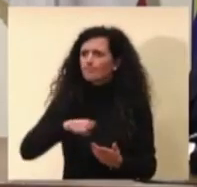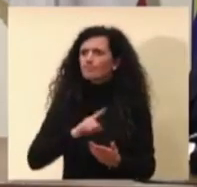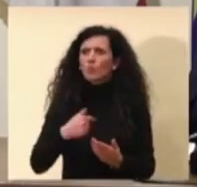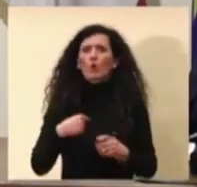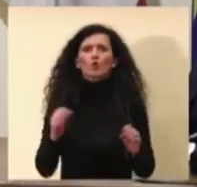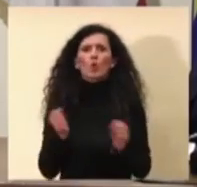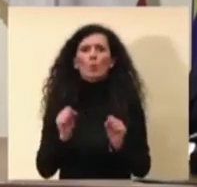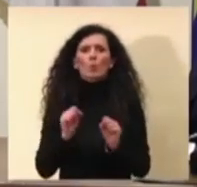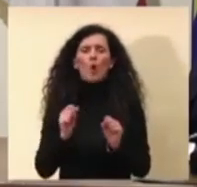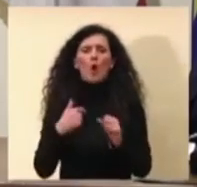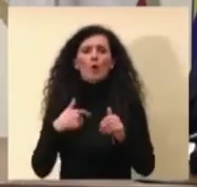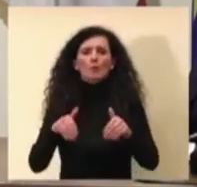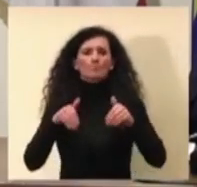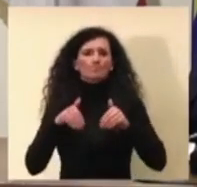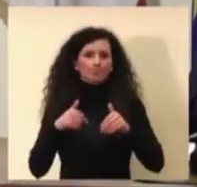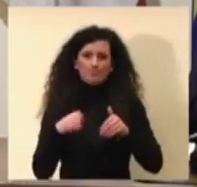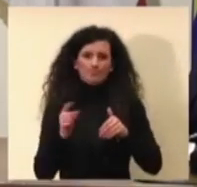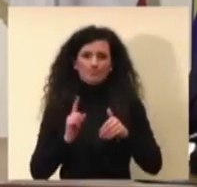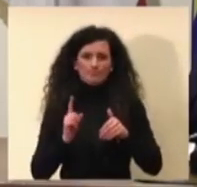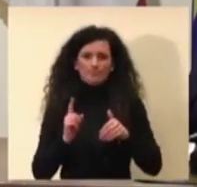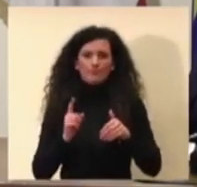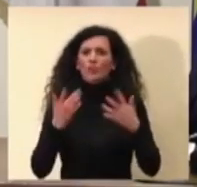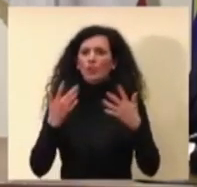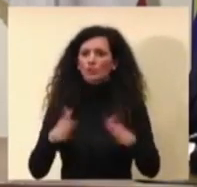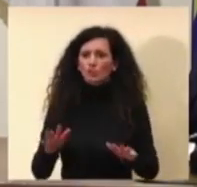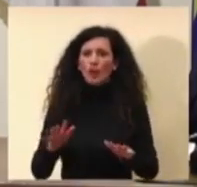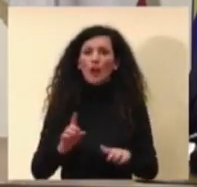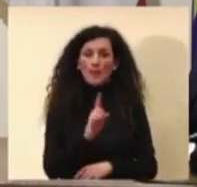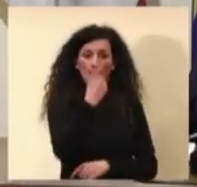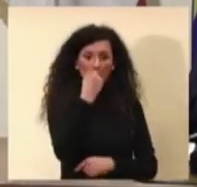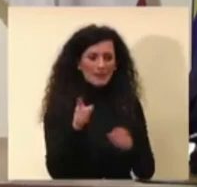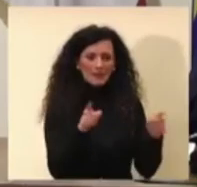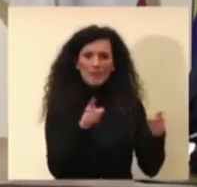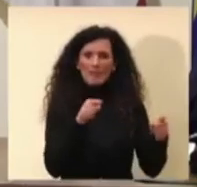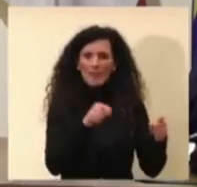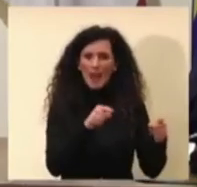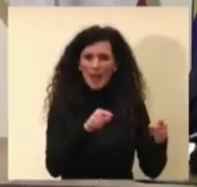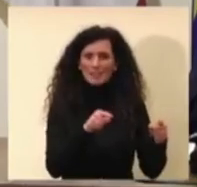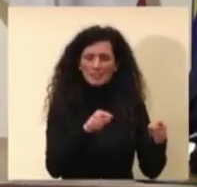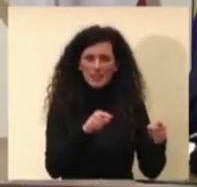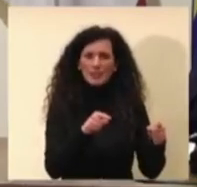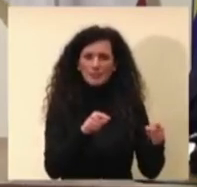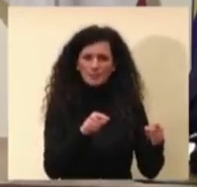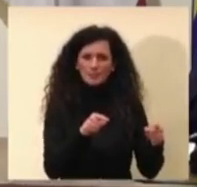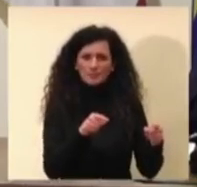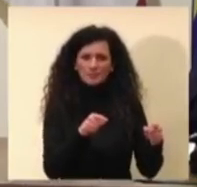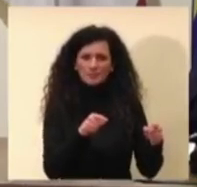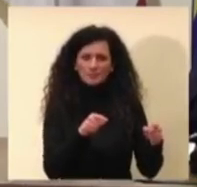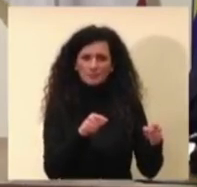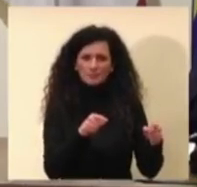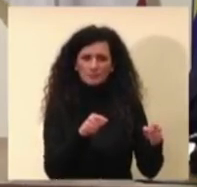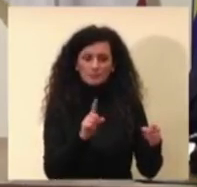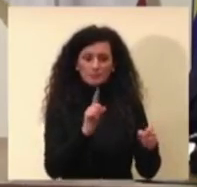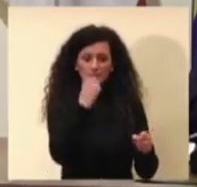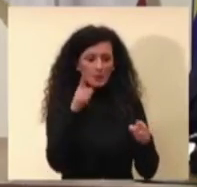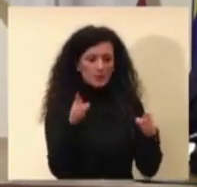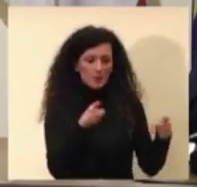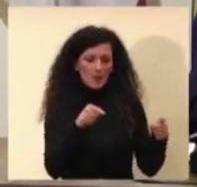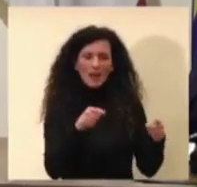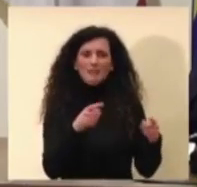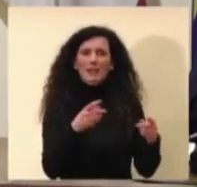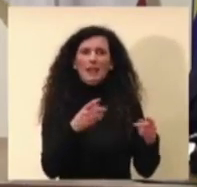possiamo voglio dire abbiamo vissuto nella prima fase dei tempi in cui l'epidemia ci ha